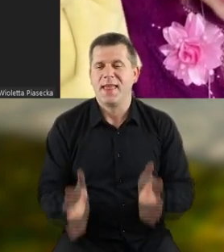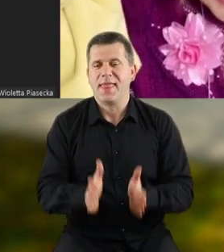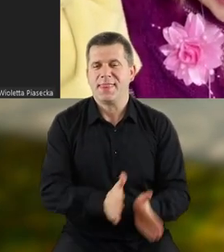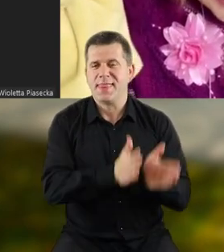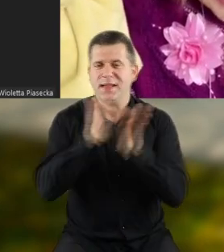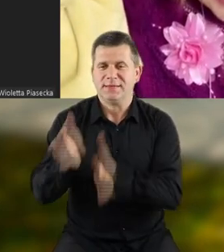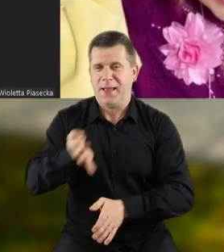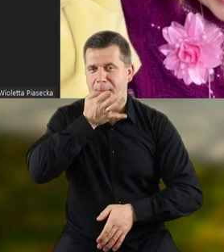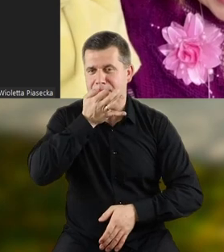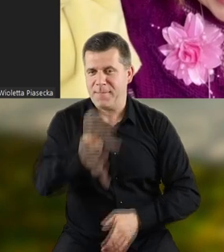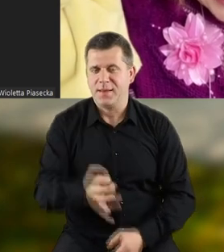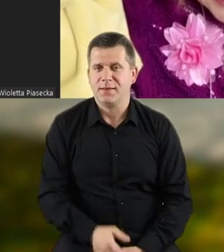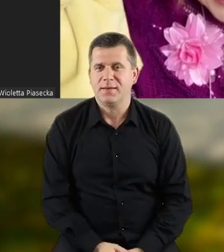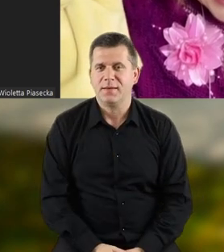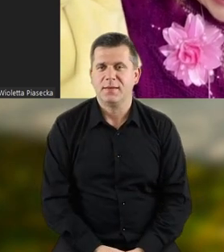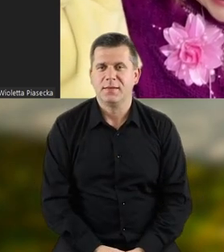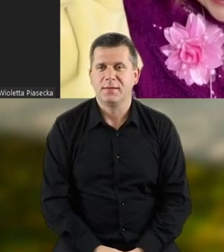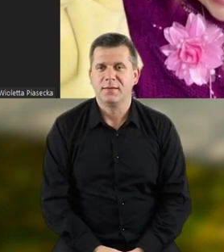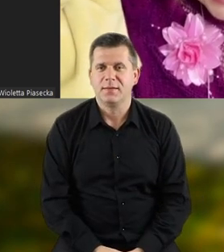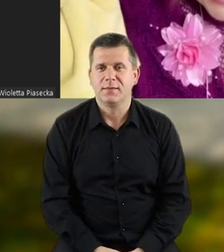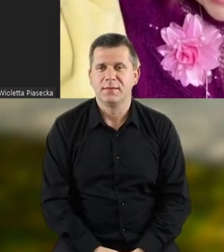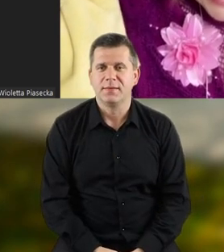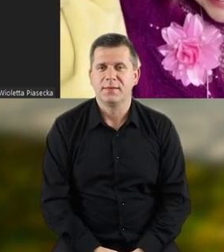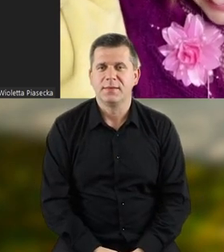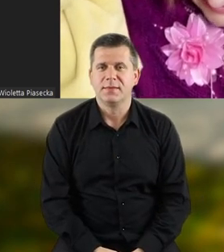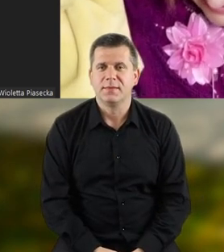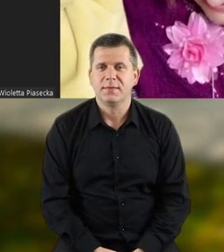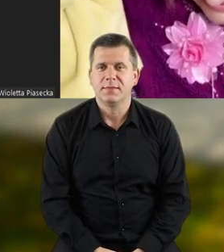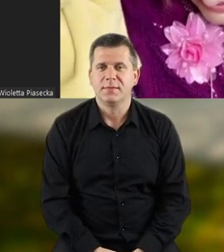Kolejne pytanie zada Liliana.